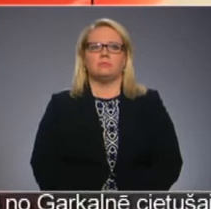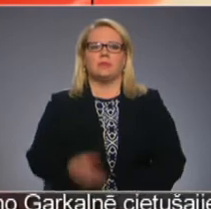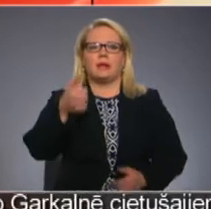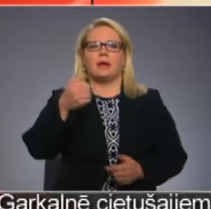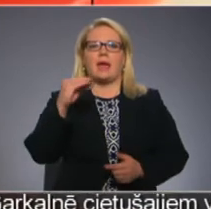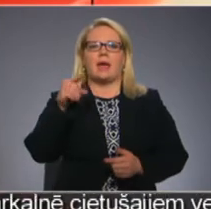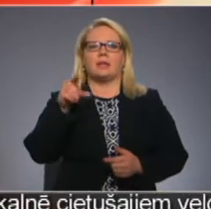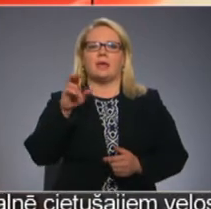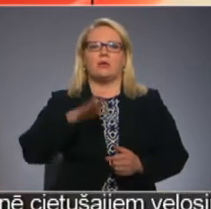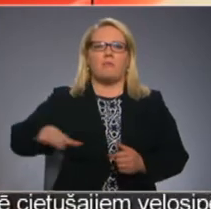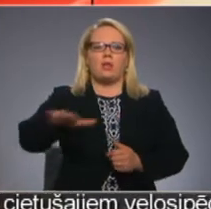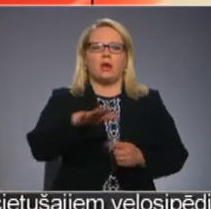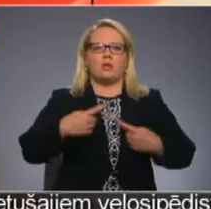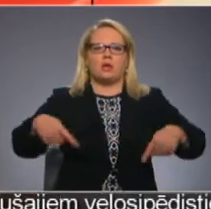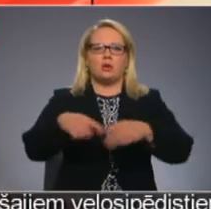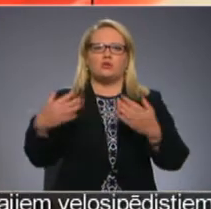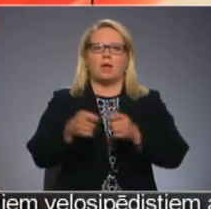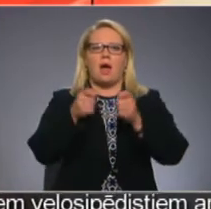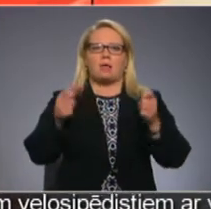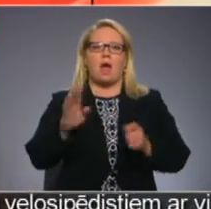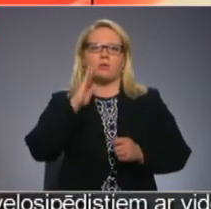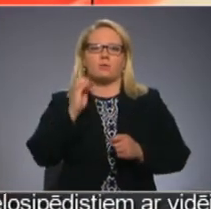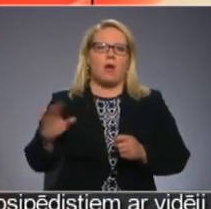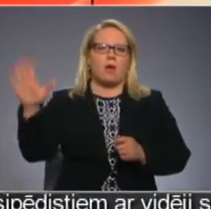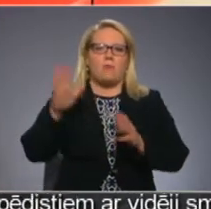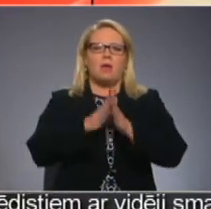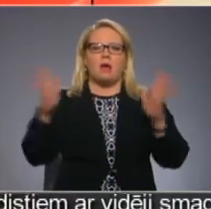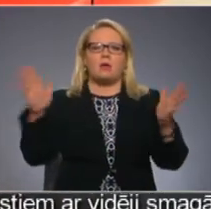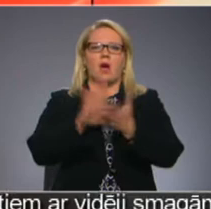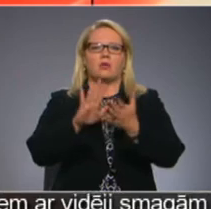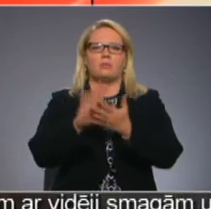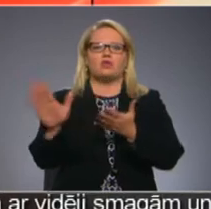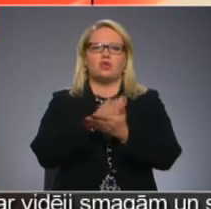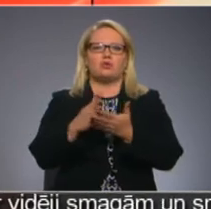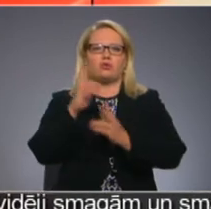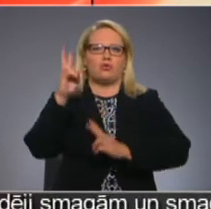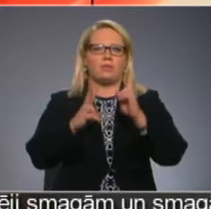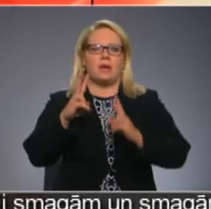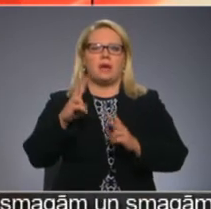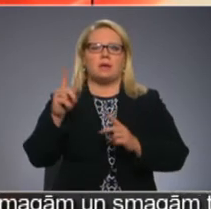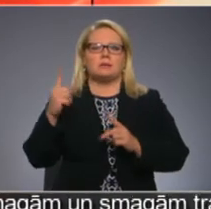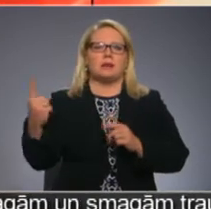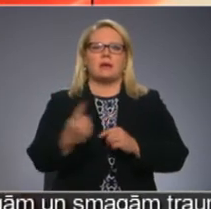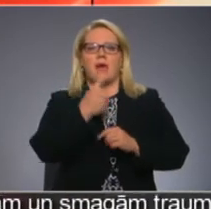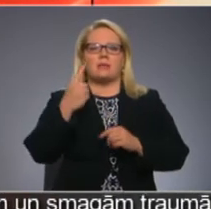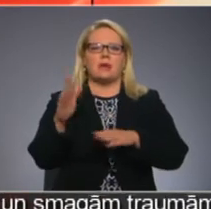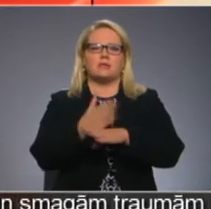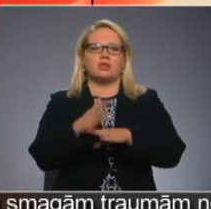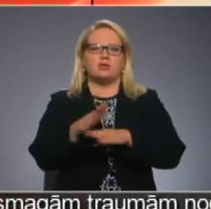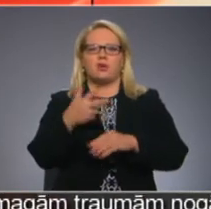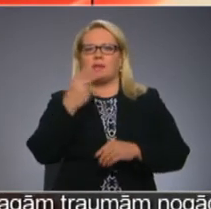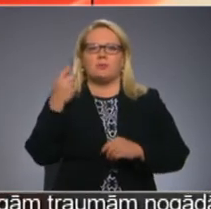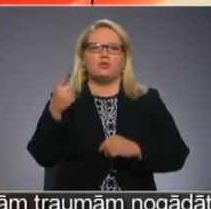Gētliņu poligona teritorijā šodien atklāja Austrum Eiropā lielāko atkritumu šķirošanas rūpnīcu, kas gadās pēc sašķirot ap 300